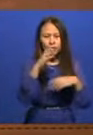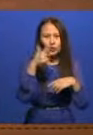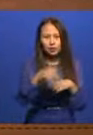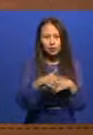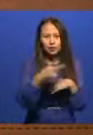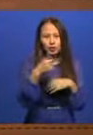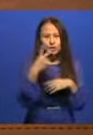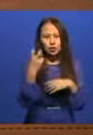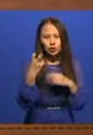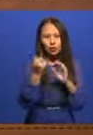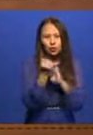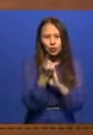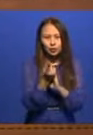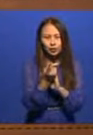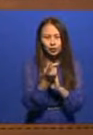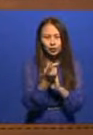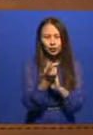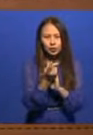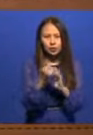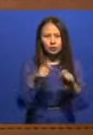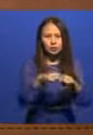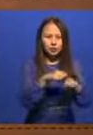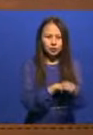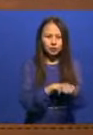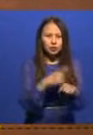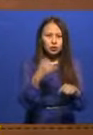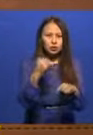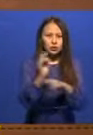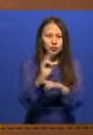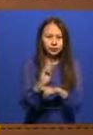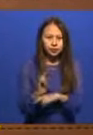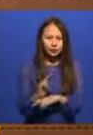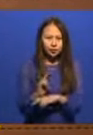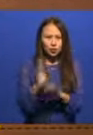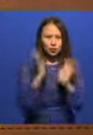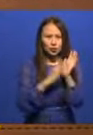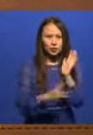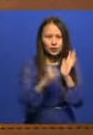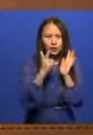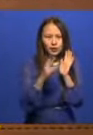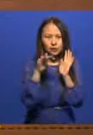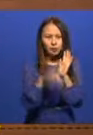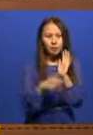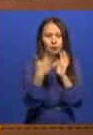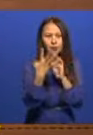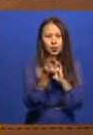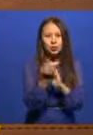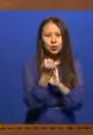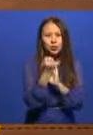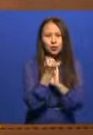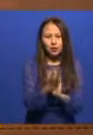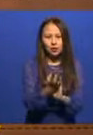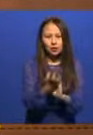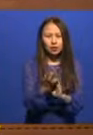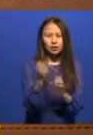.211 метр бөгет қалыпына келтірілді. 92.512 қапқа